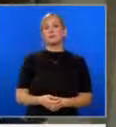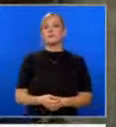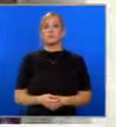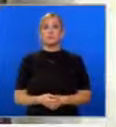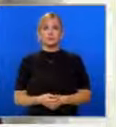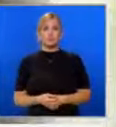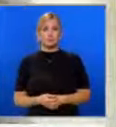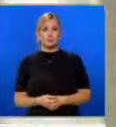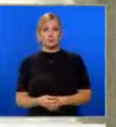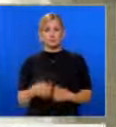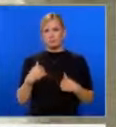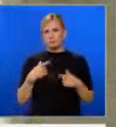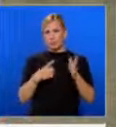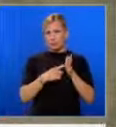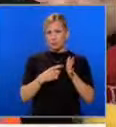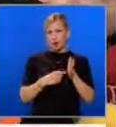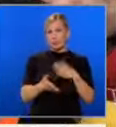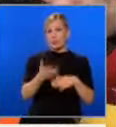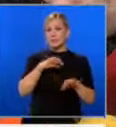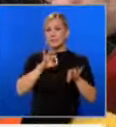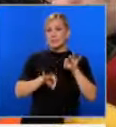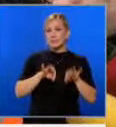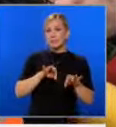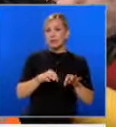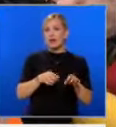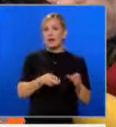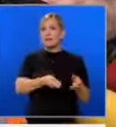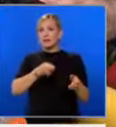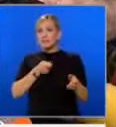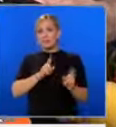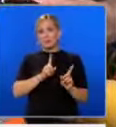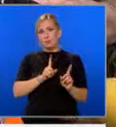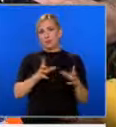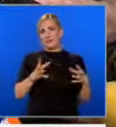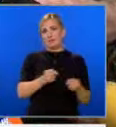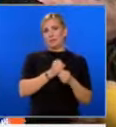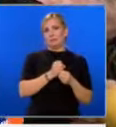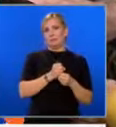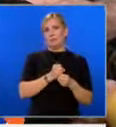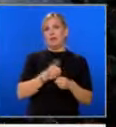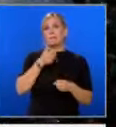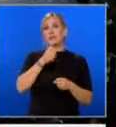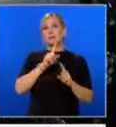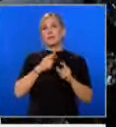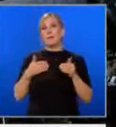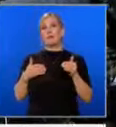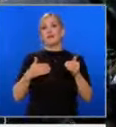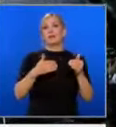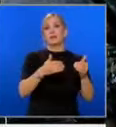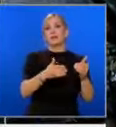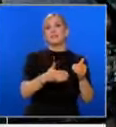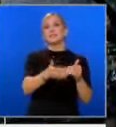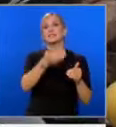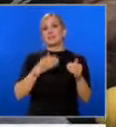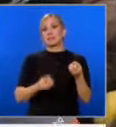отговориха. На провокации, на предизборни въдици няма как да се хващаме. БСП повече няма да върви след събити. Ако влизаме